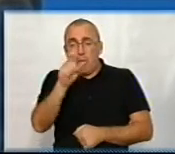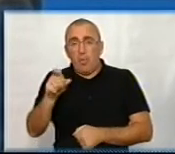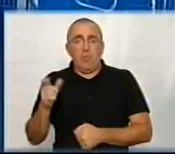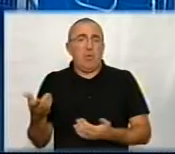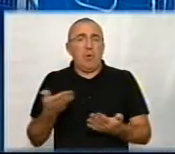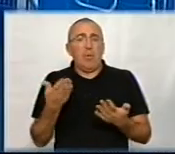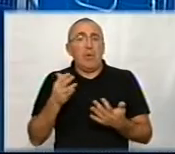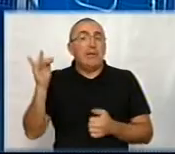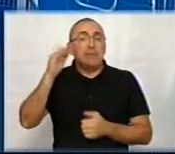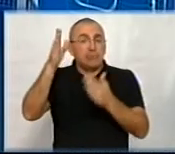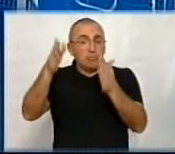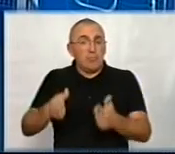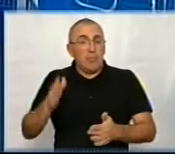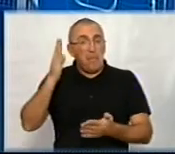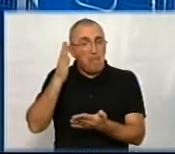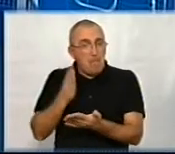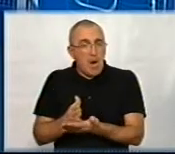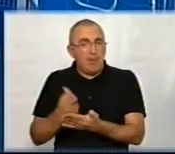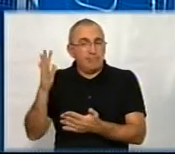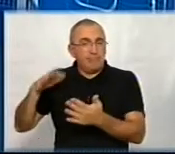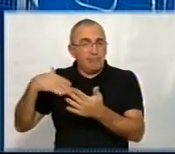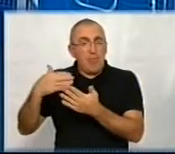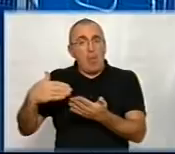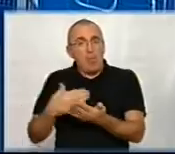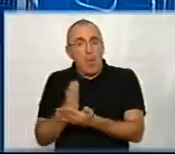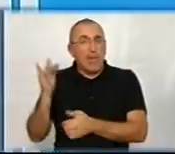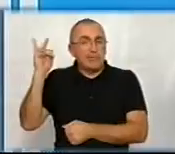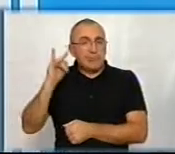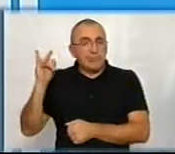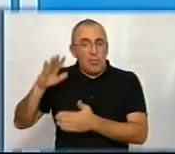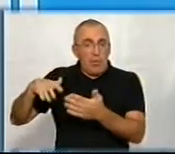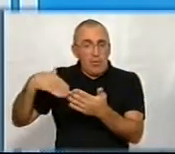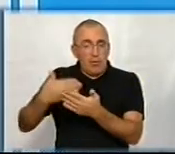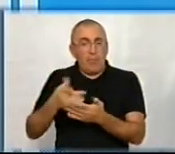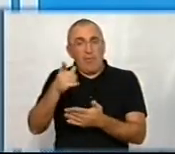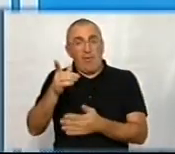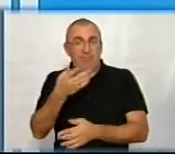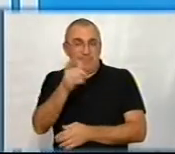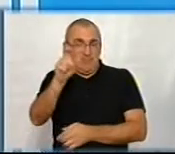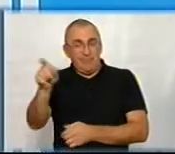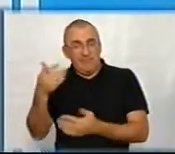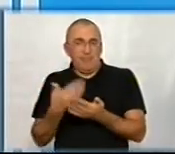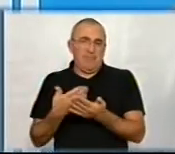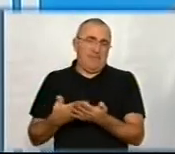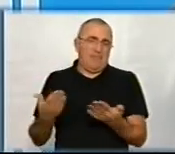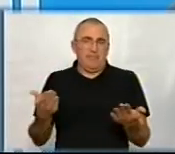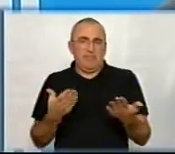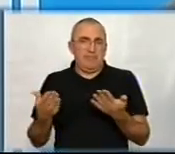яку історію вони вже до цього мали, політичну історію, чи не кидалися вони із